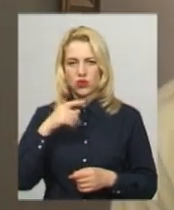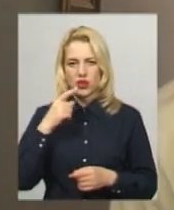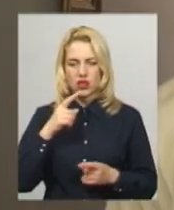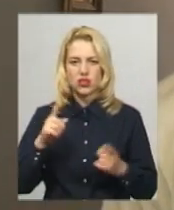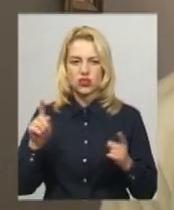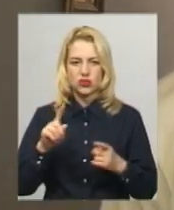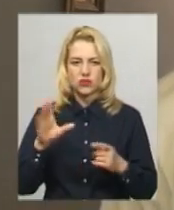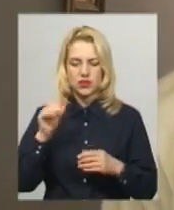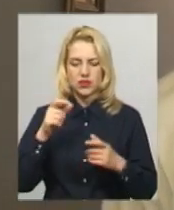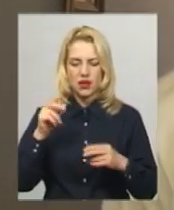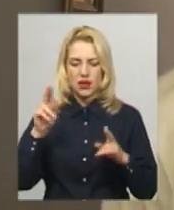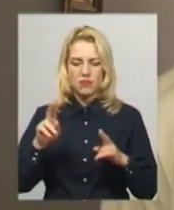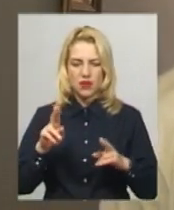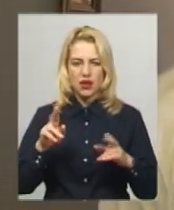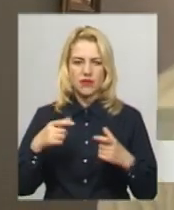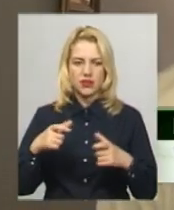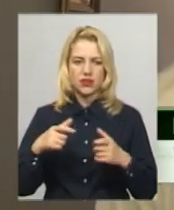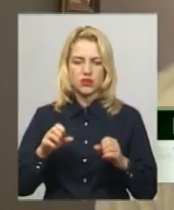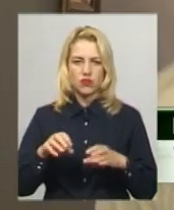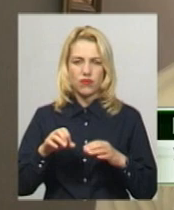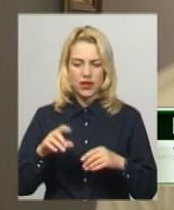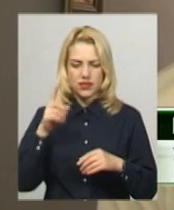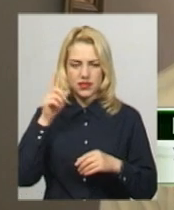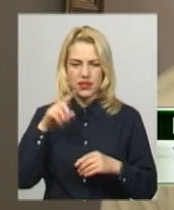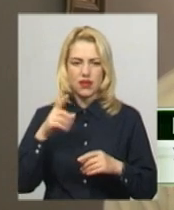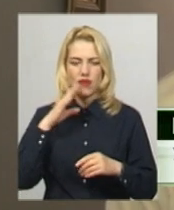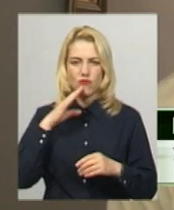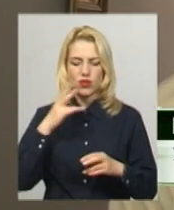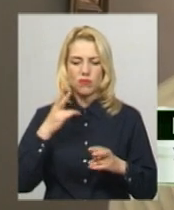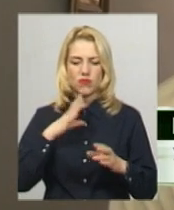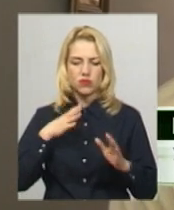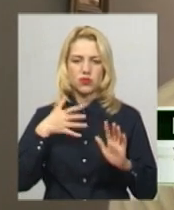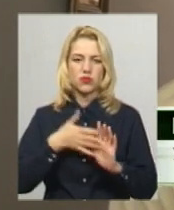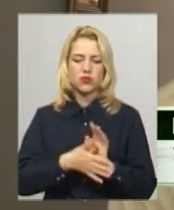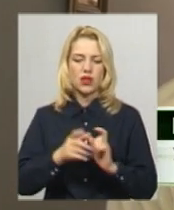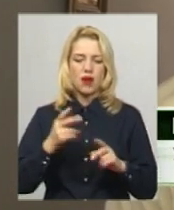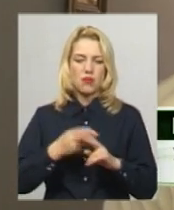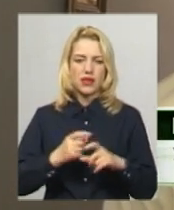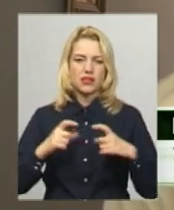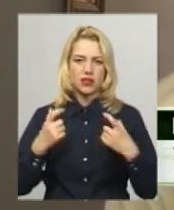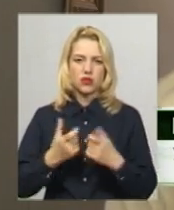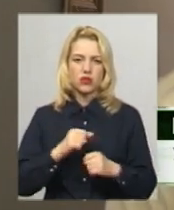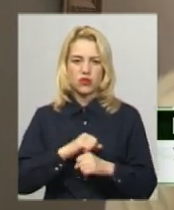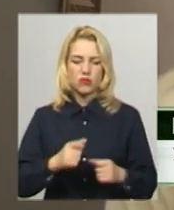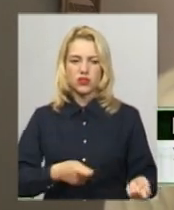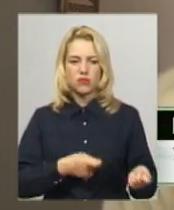здачі тестування знає. Потрібно, щоб вода була прозора, без етикеток, не можна проносити